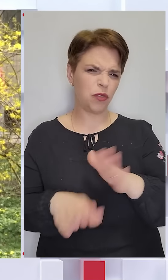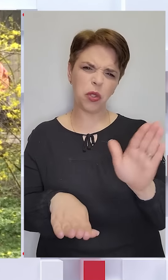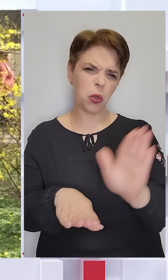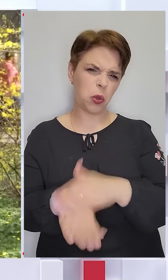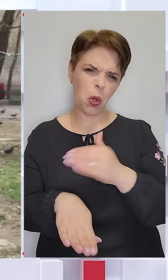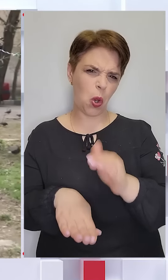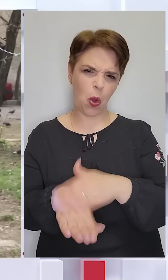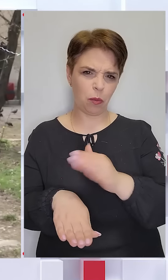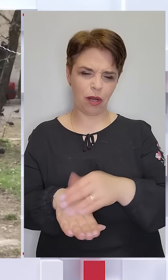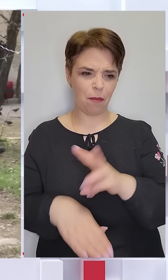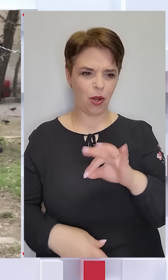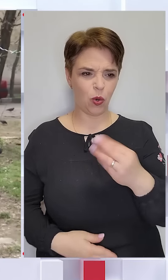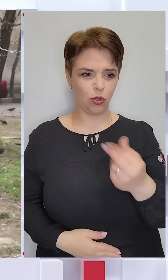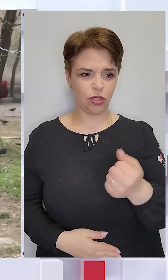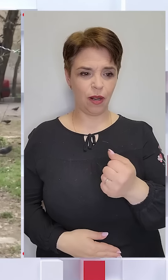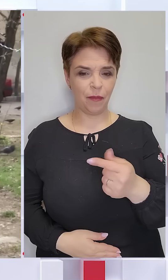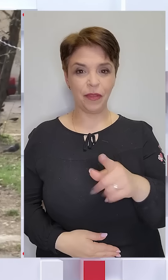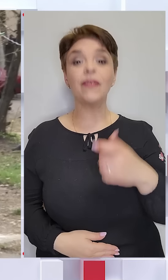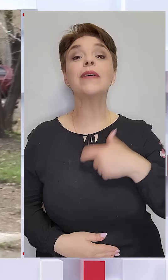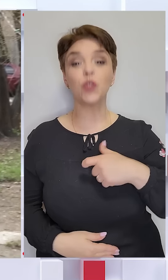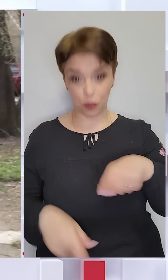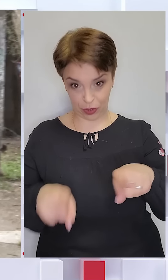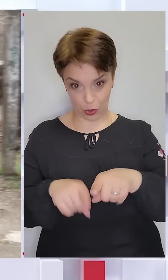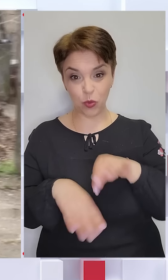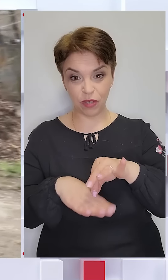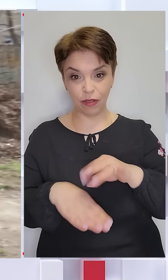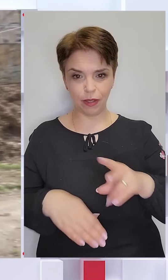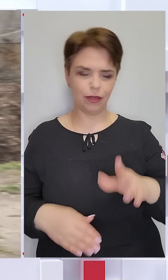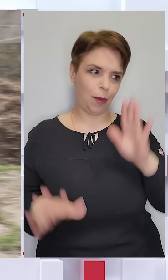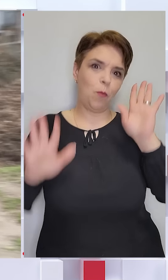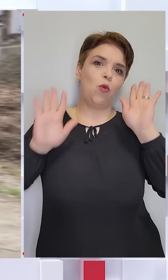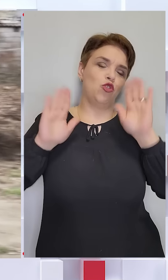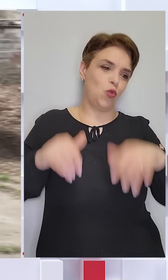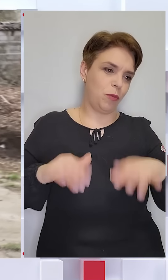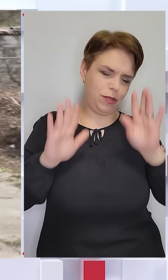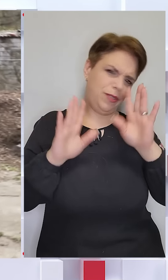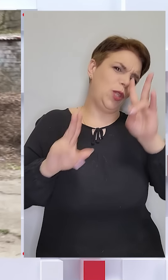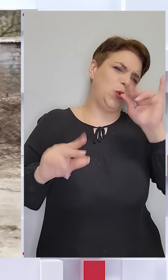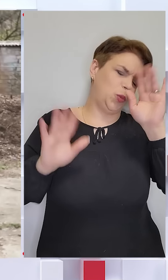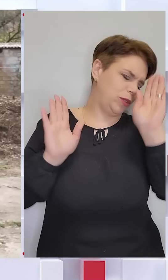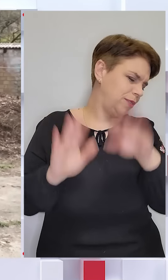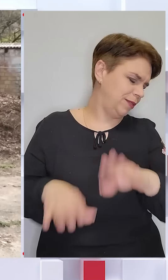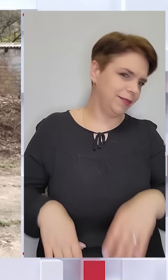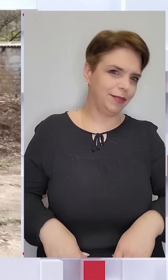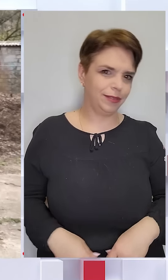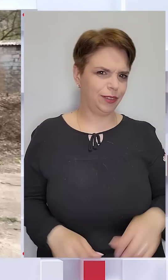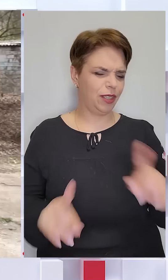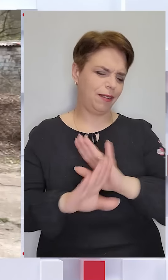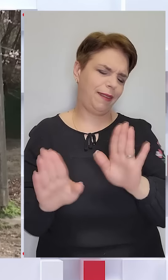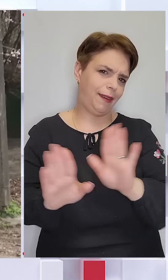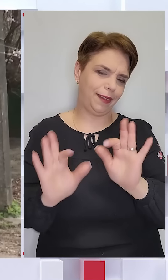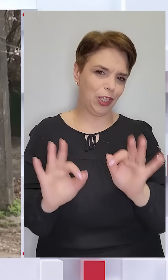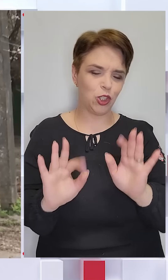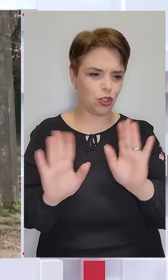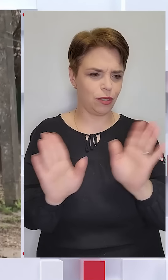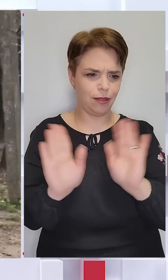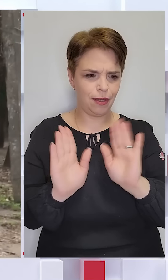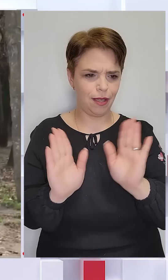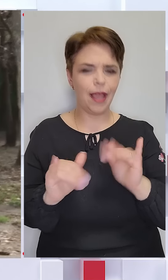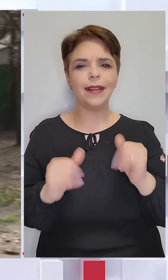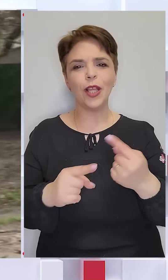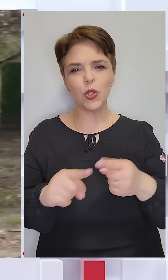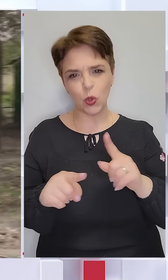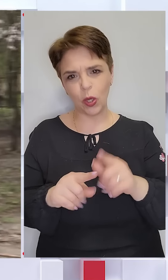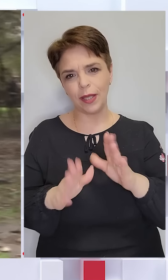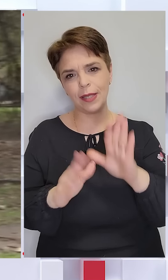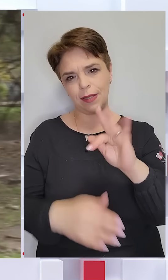добра, Маргоша. Собі втоку завели? Та боже, сухай. А чому? Та ну що? Ні, звісно. Ні, для цього